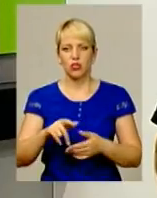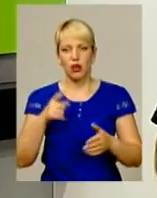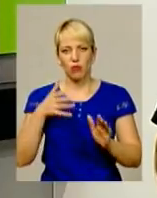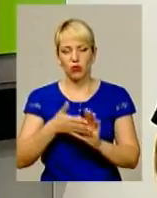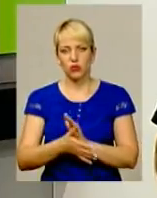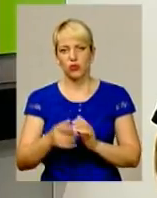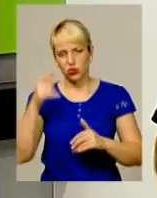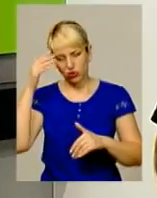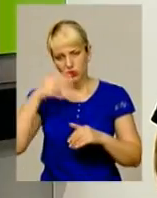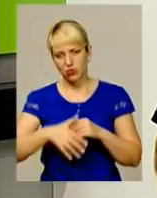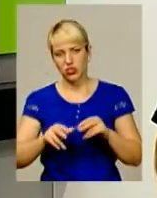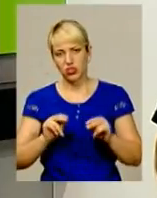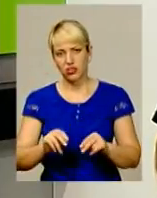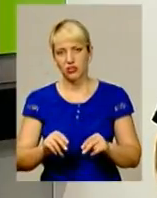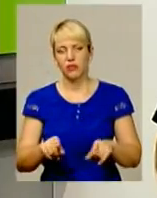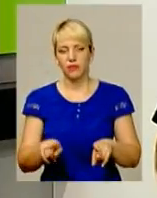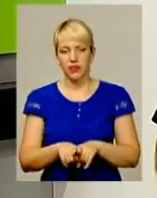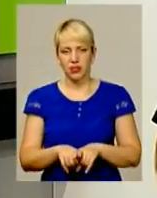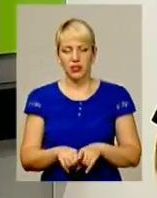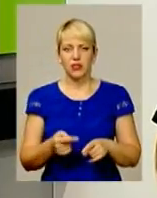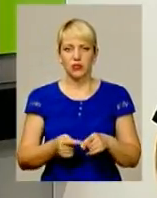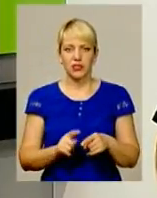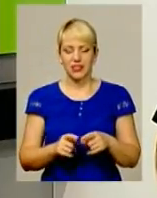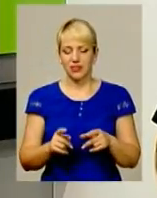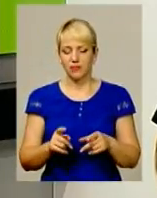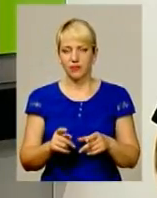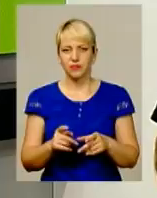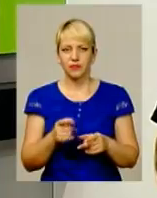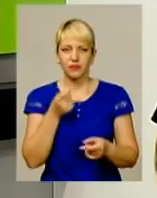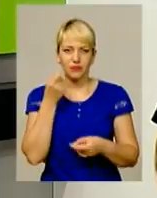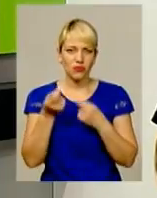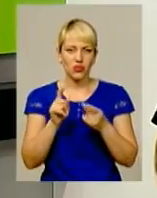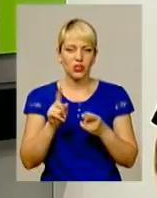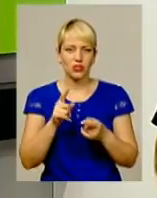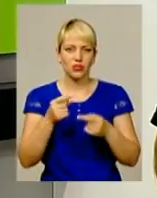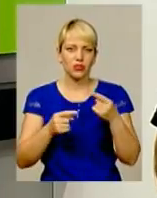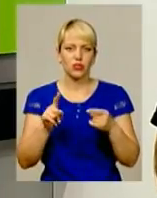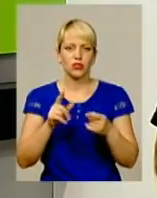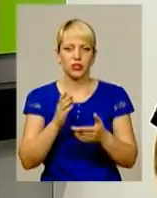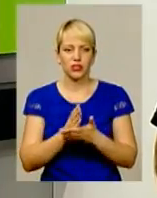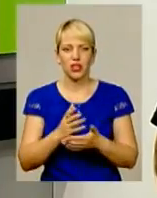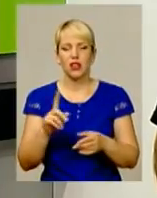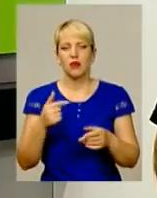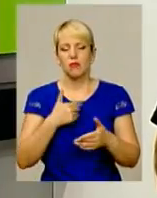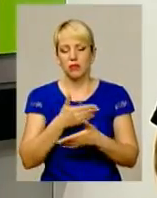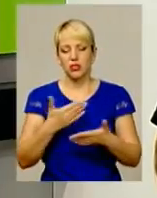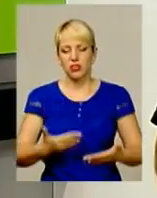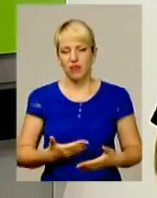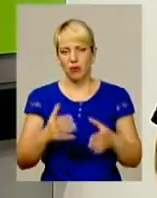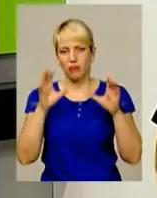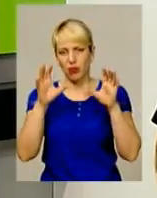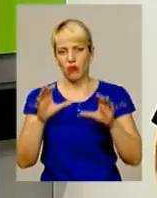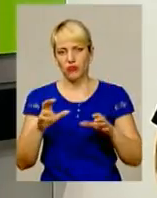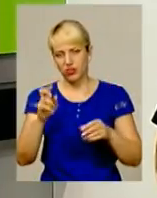зрозуміло, чесно. І таким чином, ті недоречності, які виникають, сьогодні ми живемо в правовій державі, я думаю, що рішення